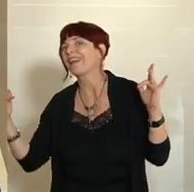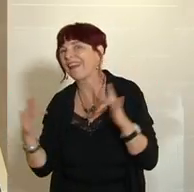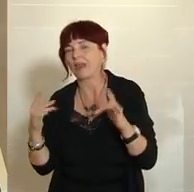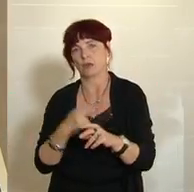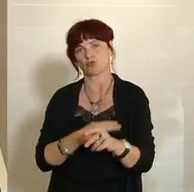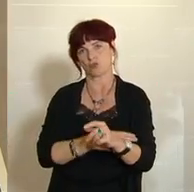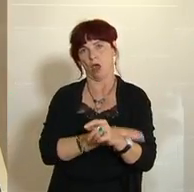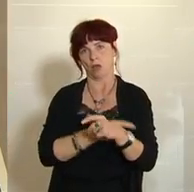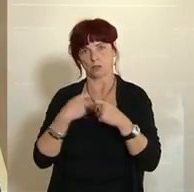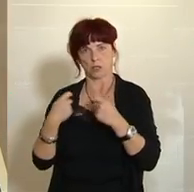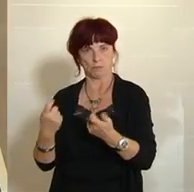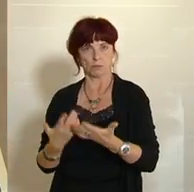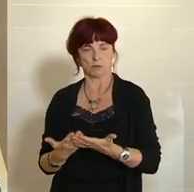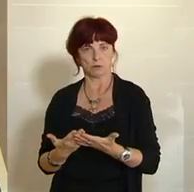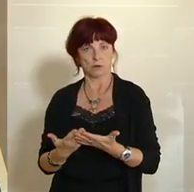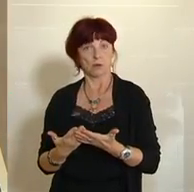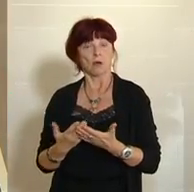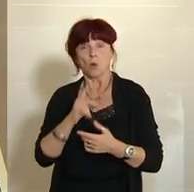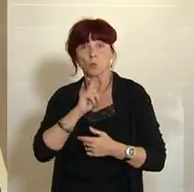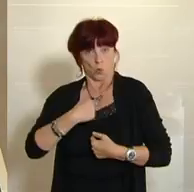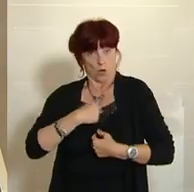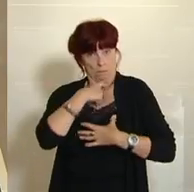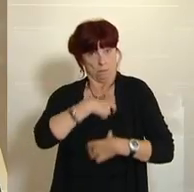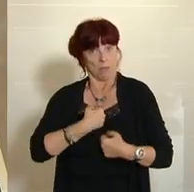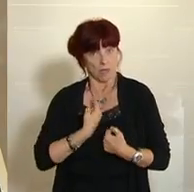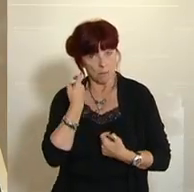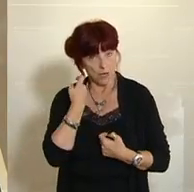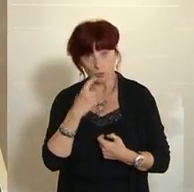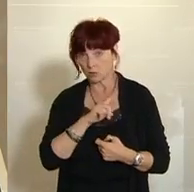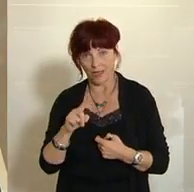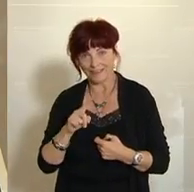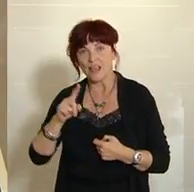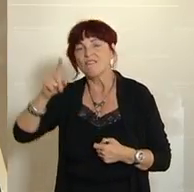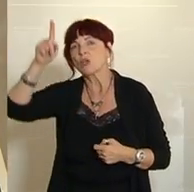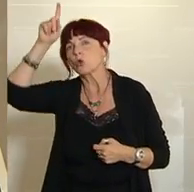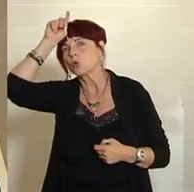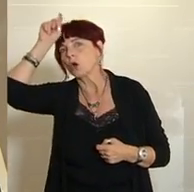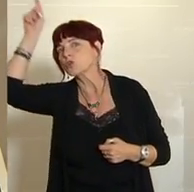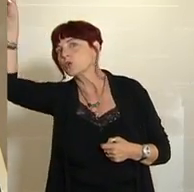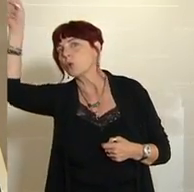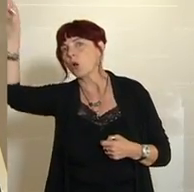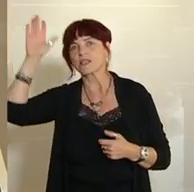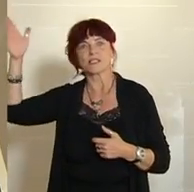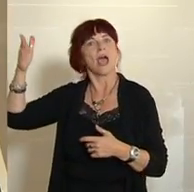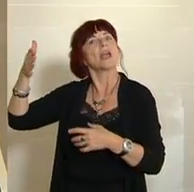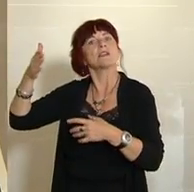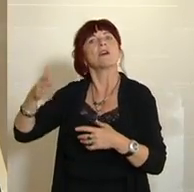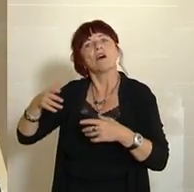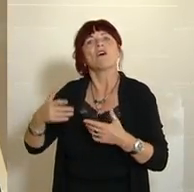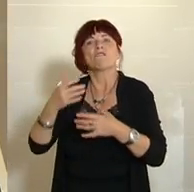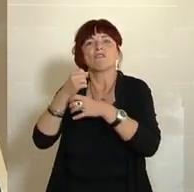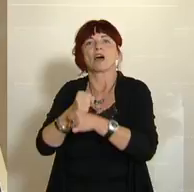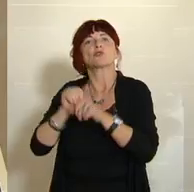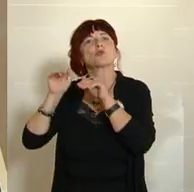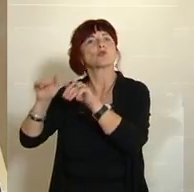sage nicht nur ich, das sieht man im Vergleich, wenn man sich den Verfassungsschutzbericht der Deutschen ansieht, wo viel mehr Analyse selbst öffentlich zu